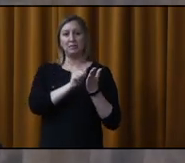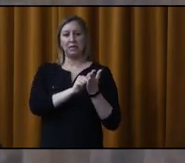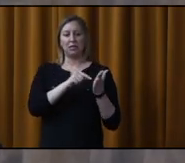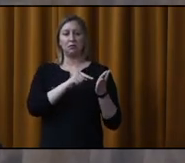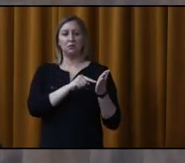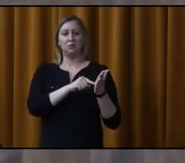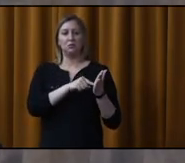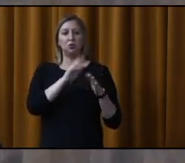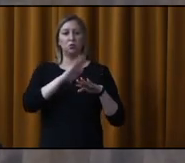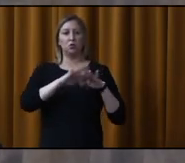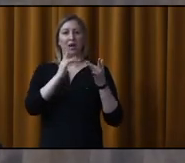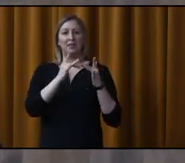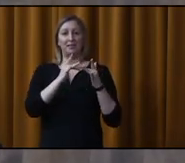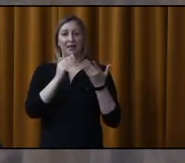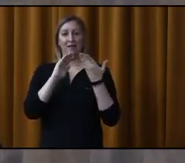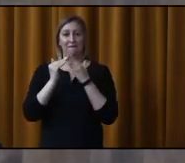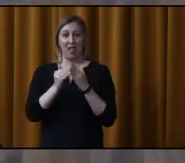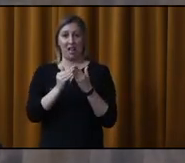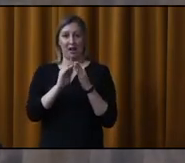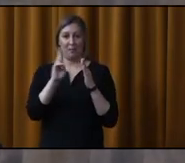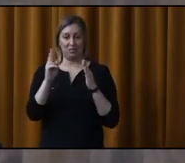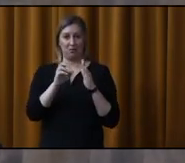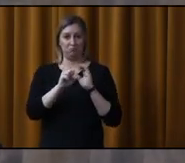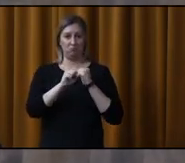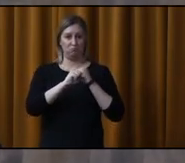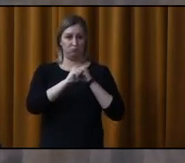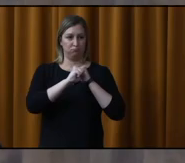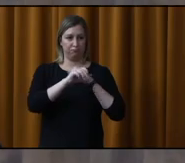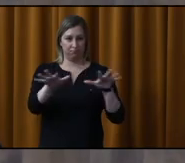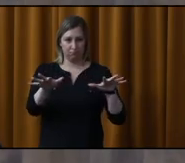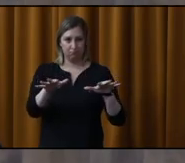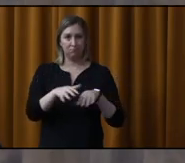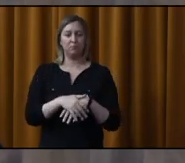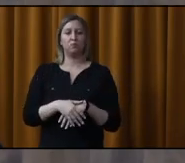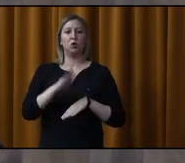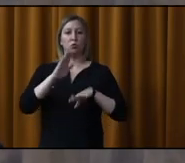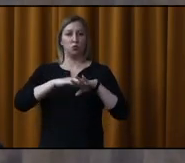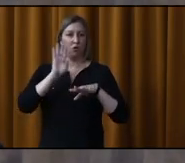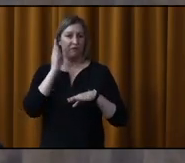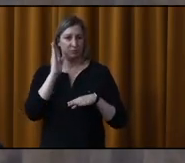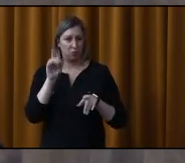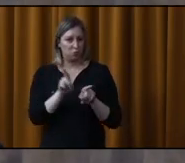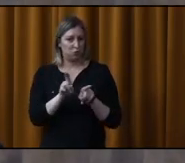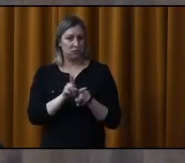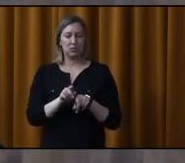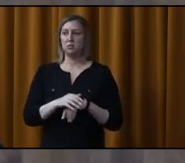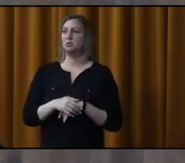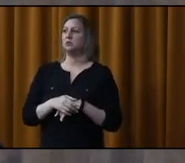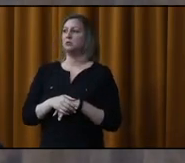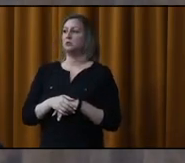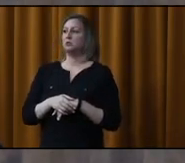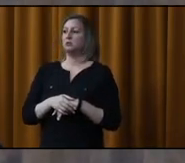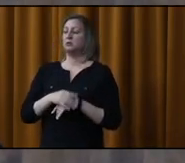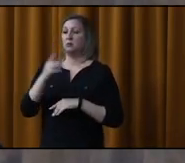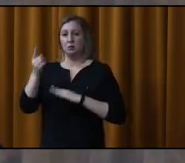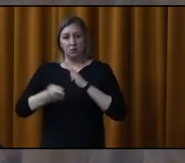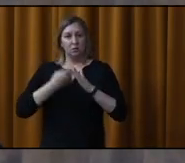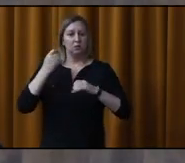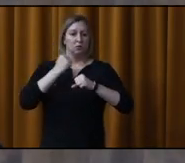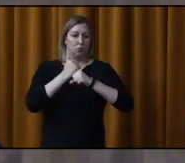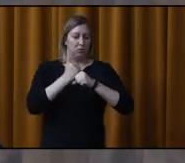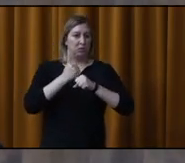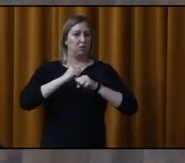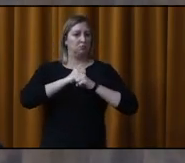site Internet de la Ville, qui a été mis sur Facebook, qui a été aussi republié et